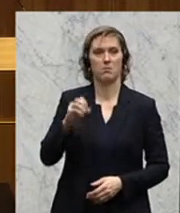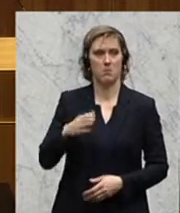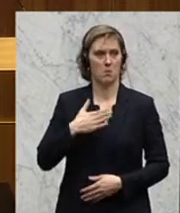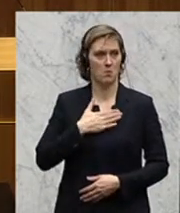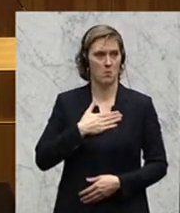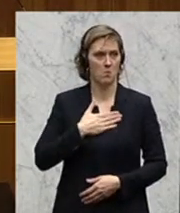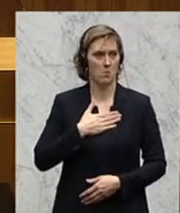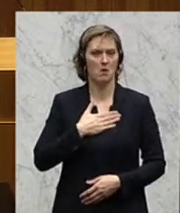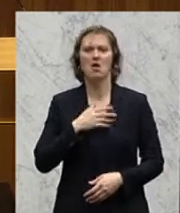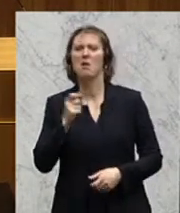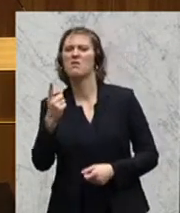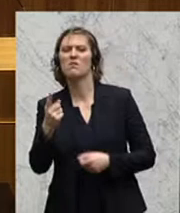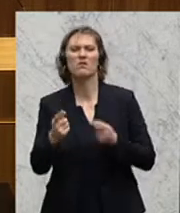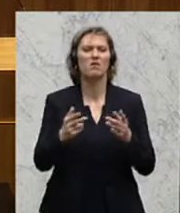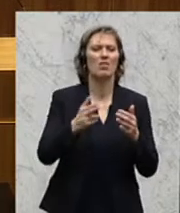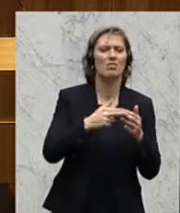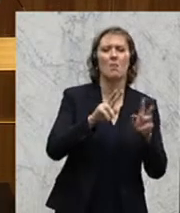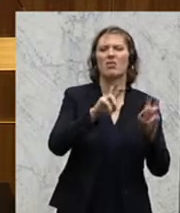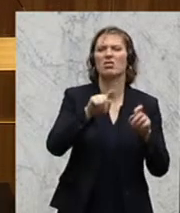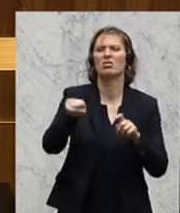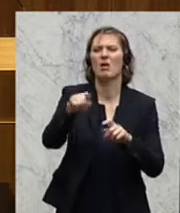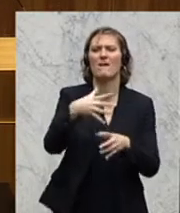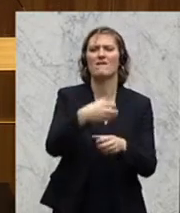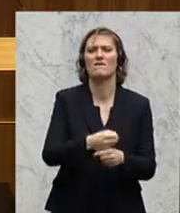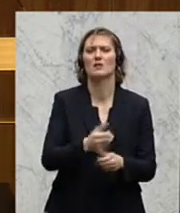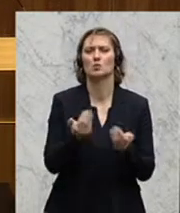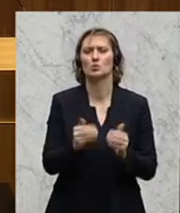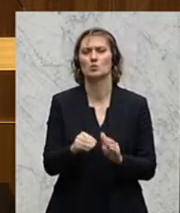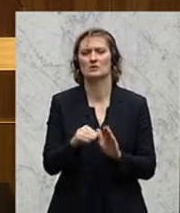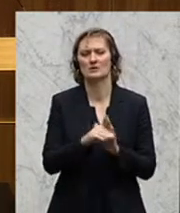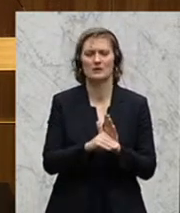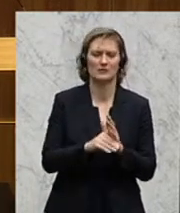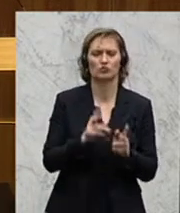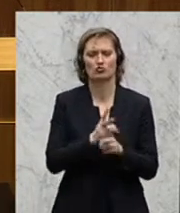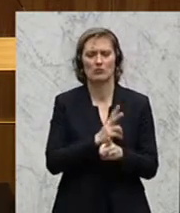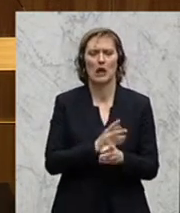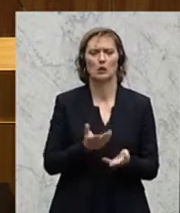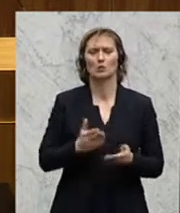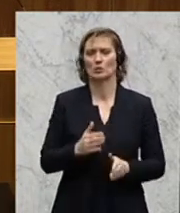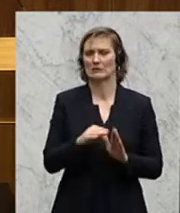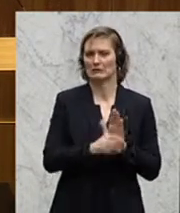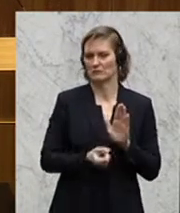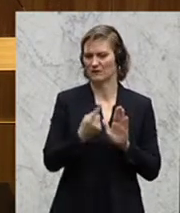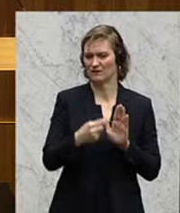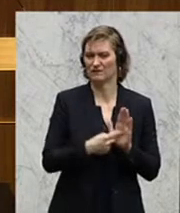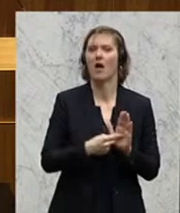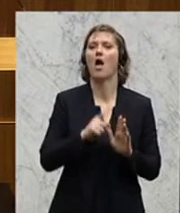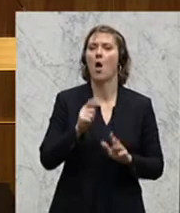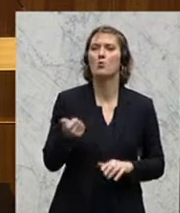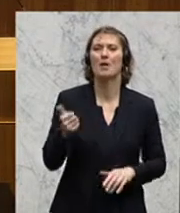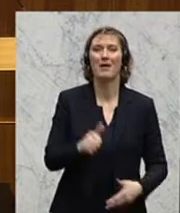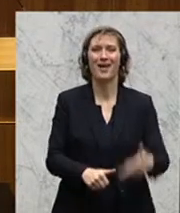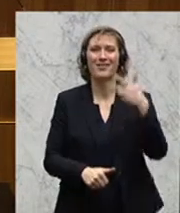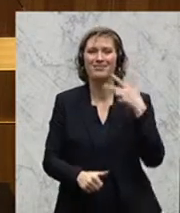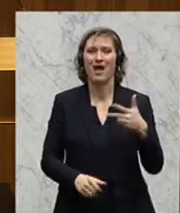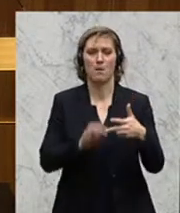Nebenschauplätzen, die dieses Verfassungsschutzgesetz oder Staatsschutzgesetz auch noch hergibt, drei